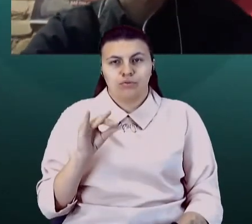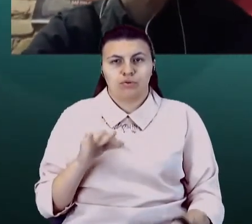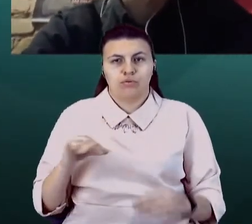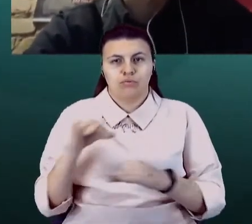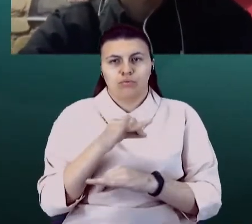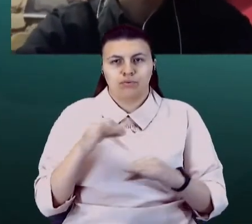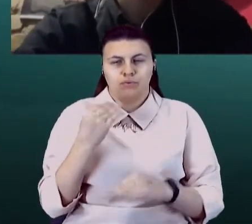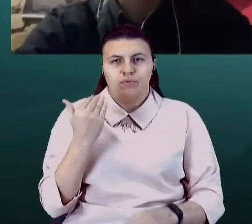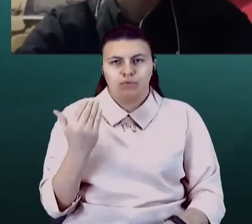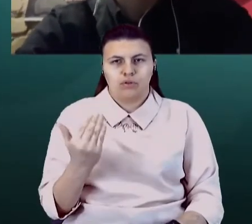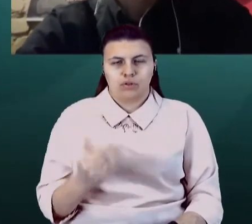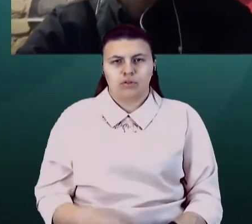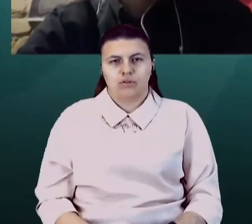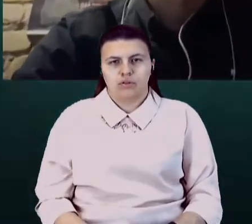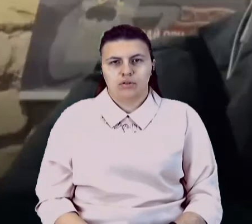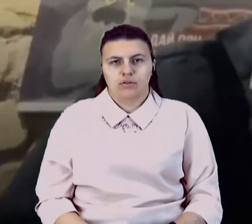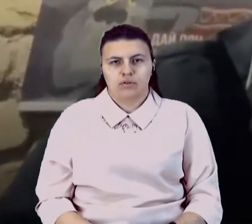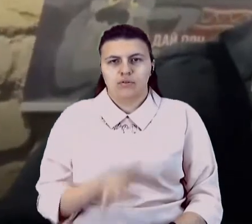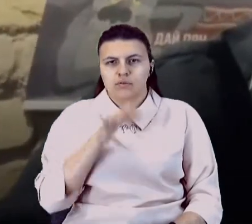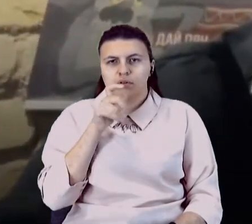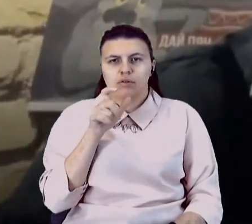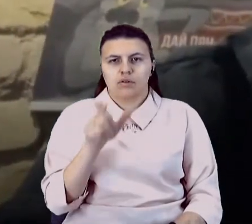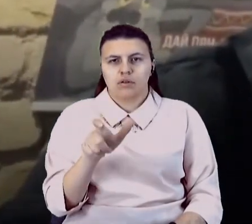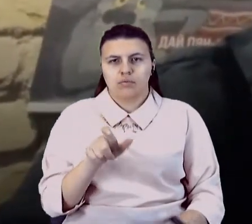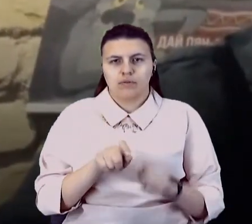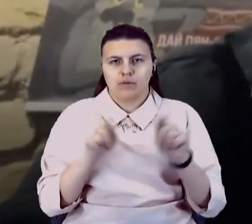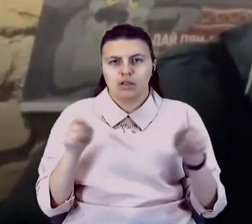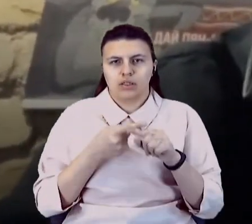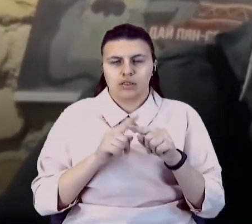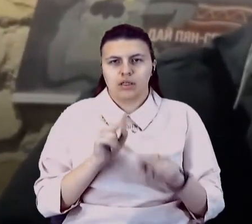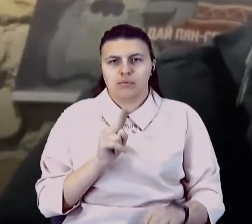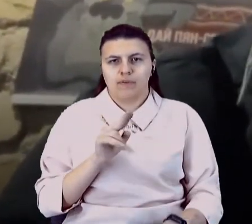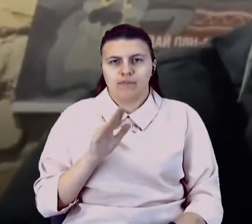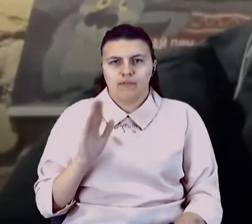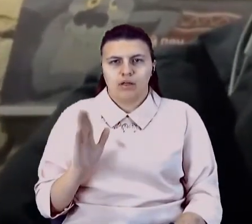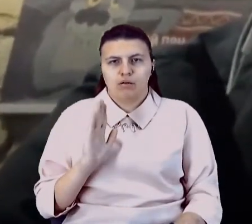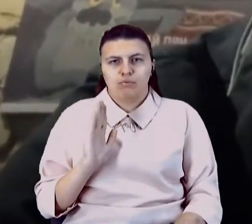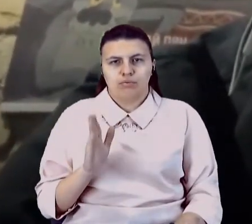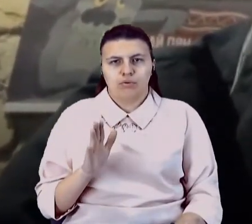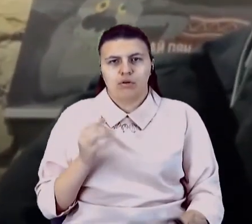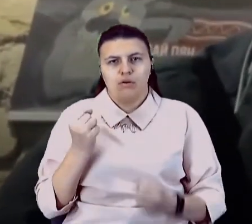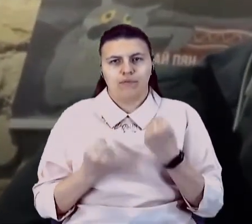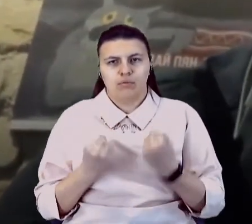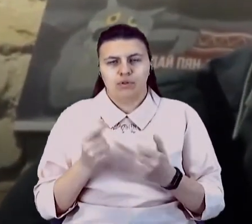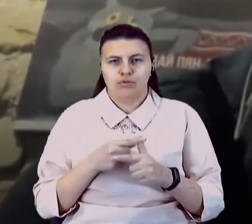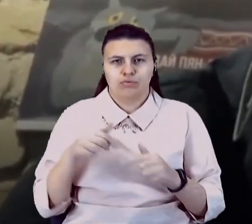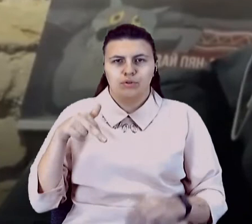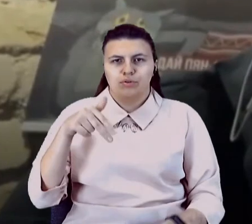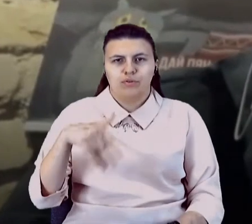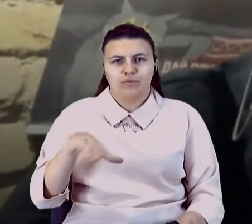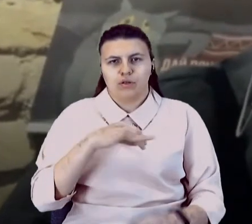терміни відкриття цих КПВВ, чи будуть вони автомобільними, чи пішохідними. Все обговорювали,